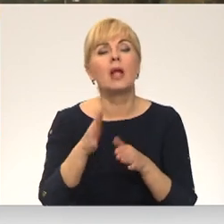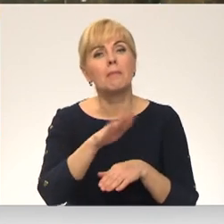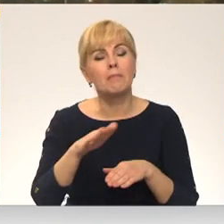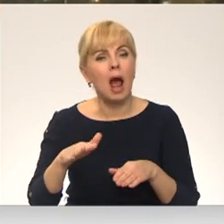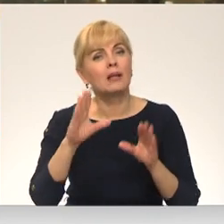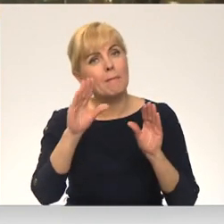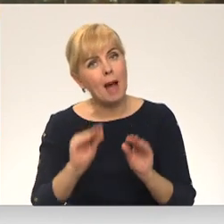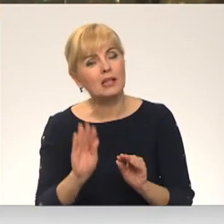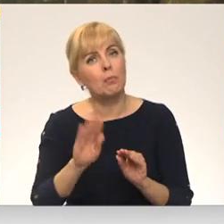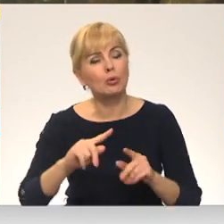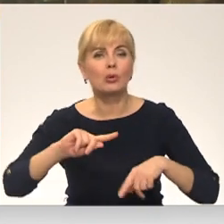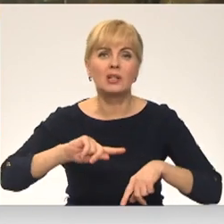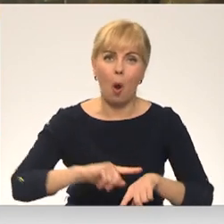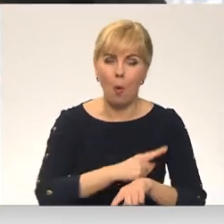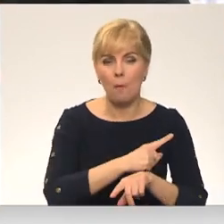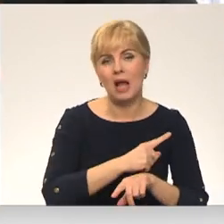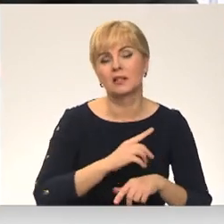Stāsta Dāvids Freidenfelts.